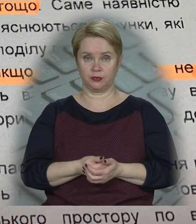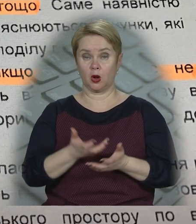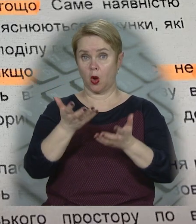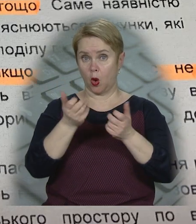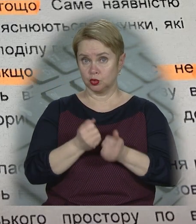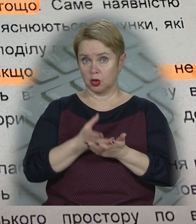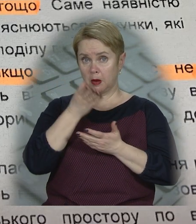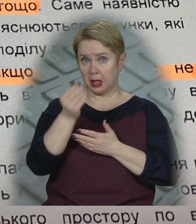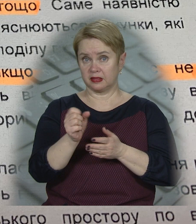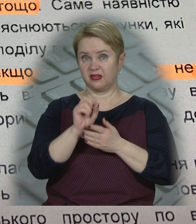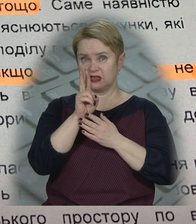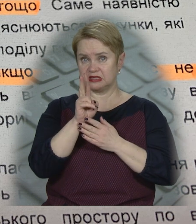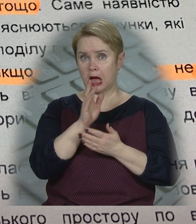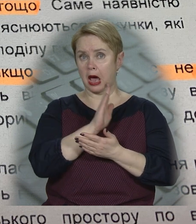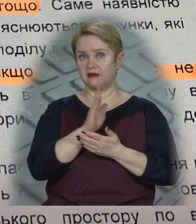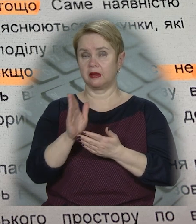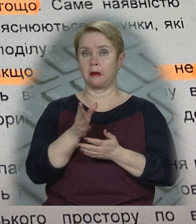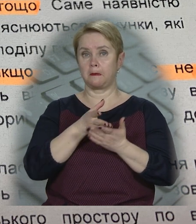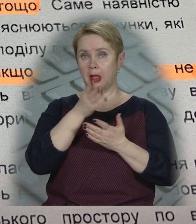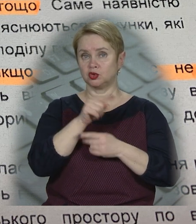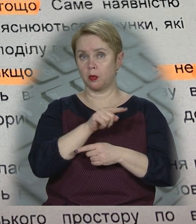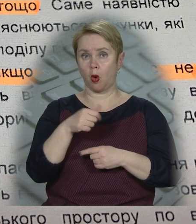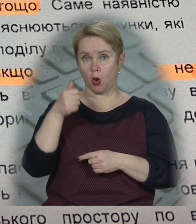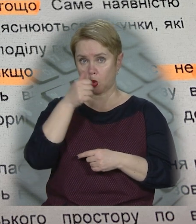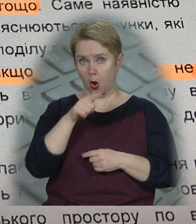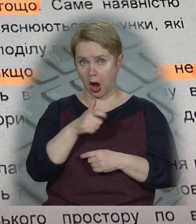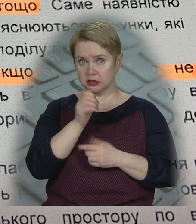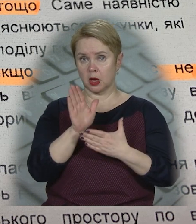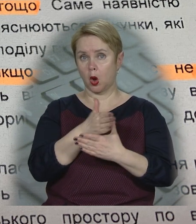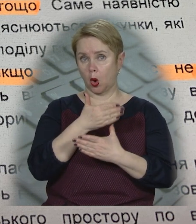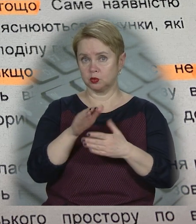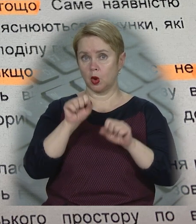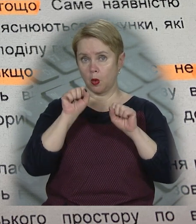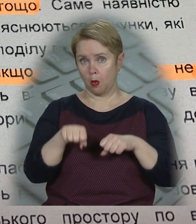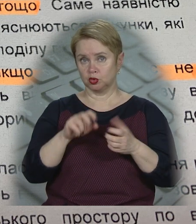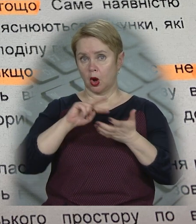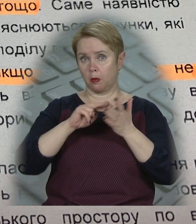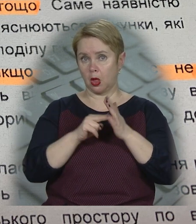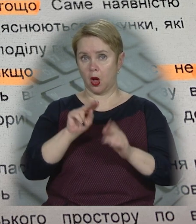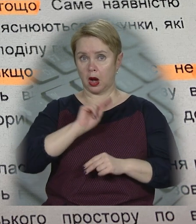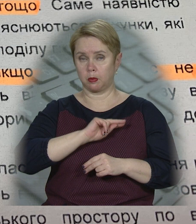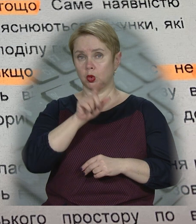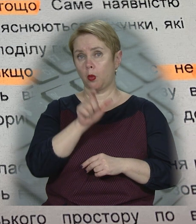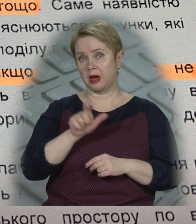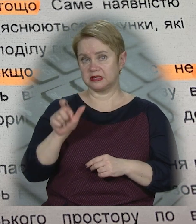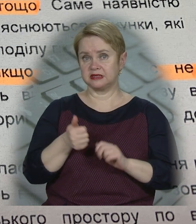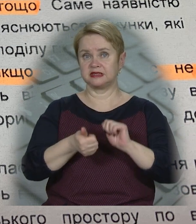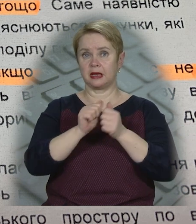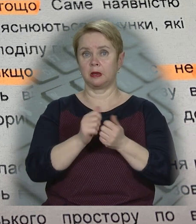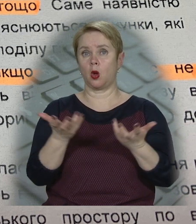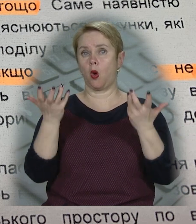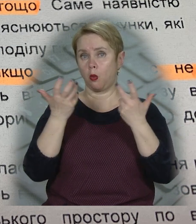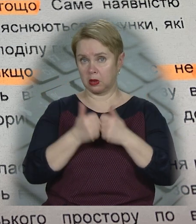Отримуючи плату 12-ма рівними платежами впродовж у року, газорозподільники можуть планувати роботу персоналу,